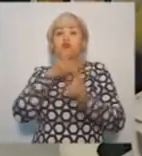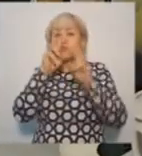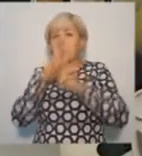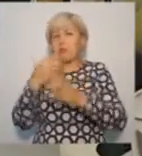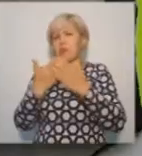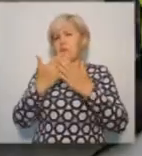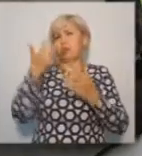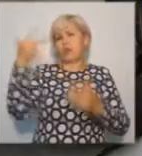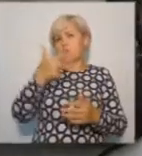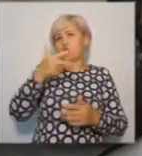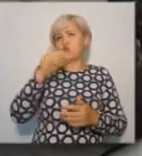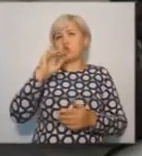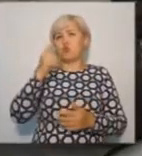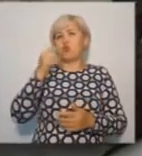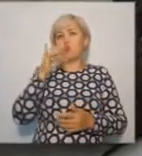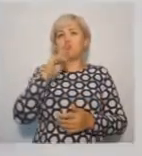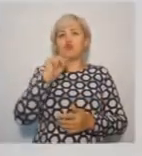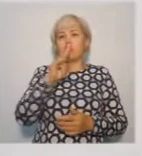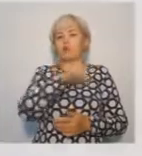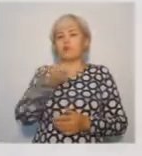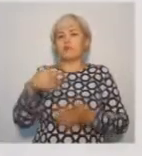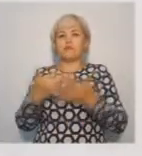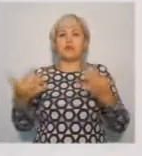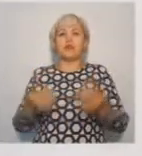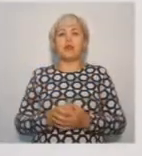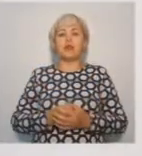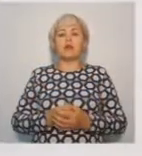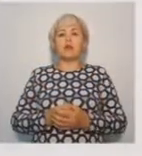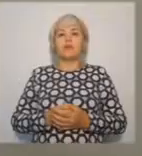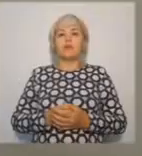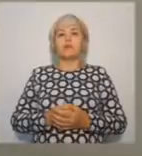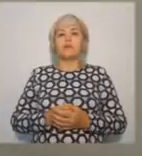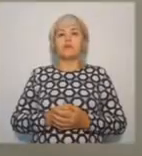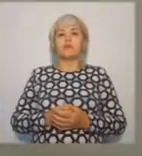и маммографом. Только этой зимой врачи осмотрели порядка 3000 югорчан.